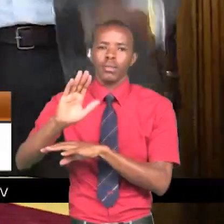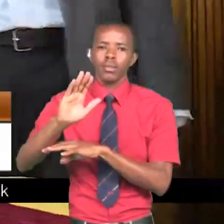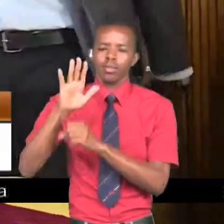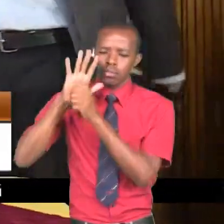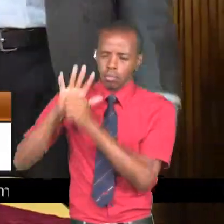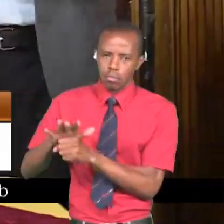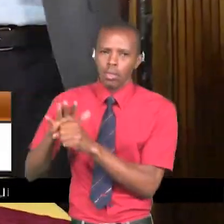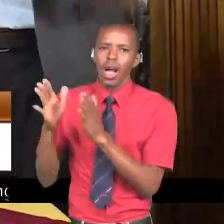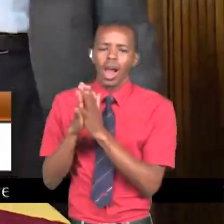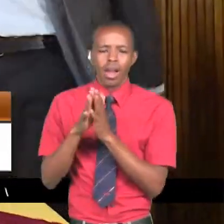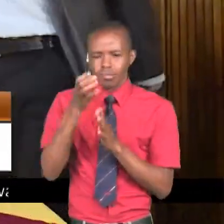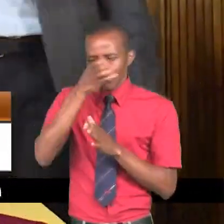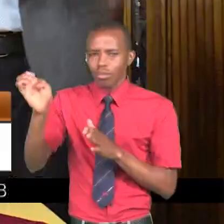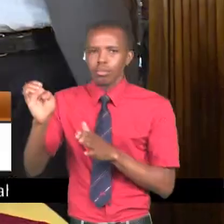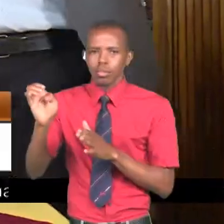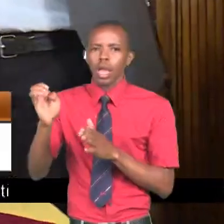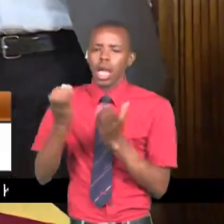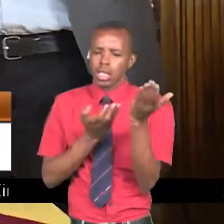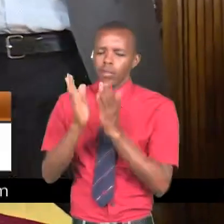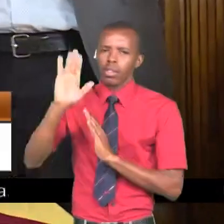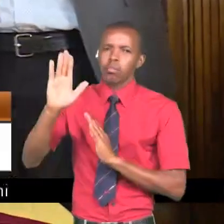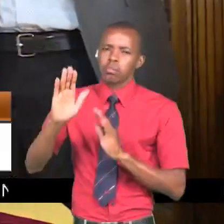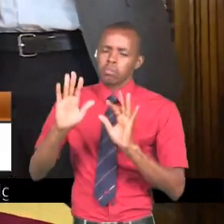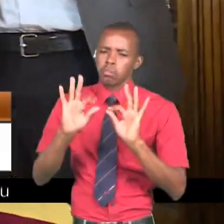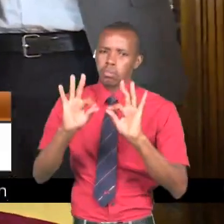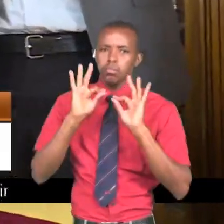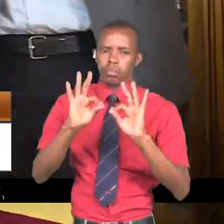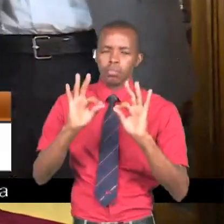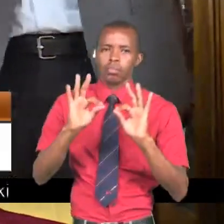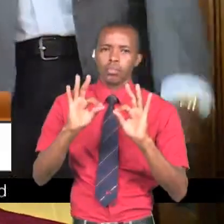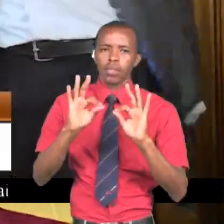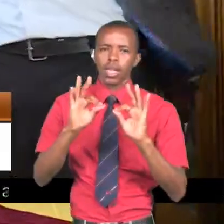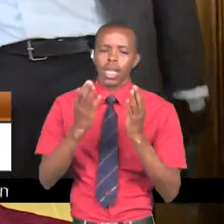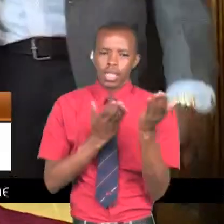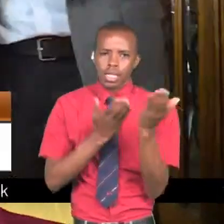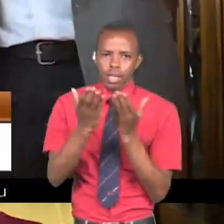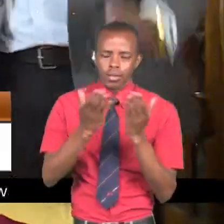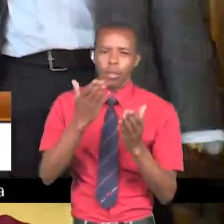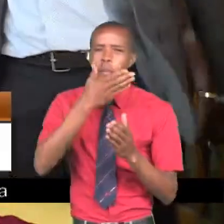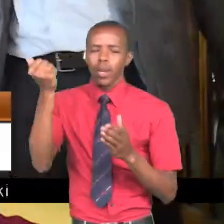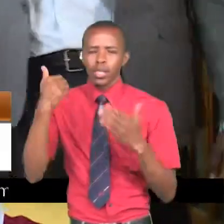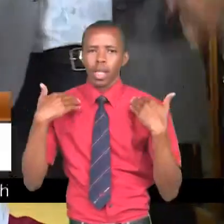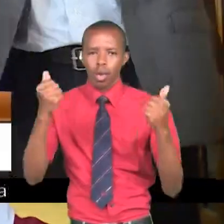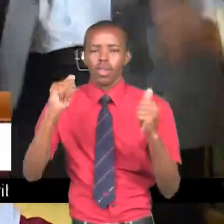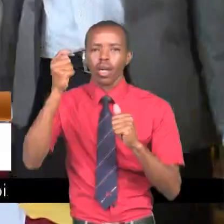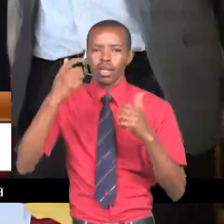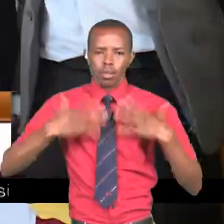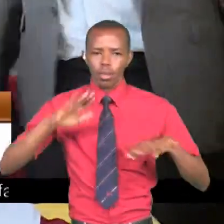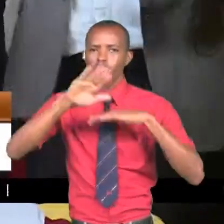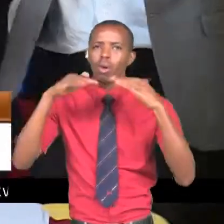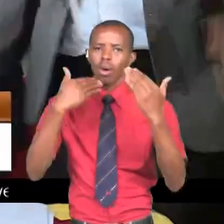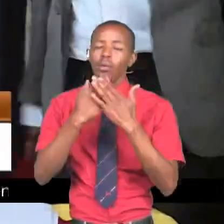Wamekandamizwa na kutharoliwa licha ya huduma zao Kuwa kipenge muhimu Katika utuaji wa huduma bora za afia kwa Kenya wote